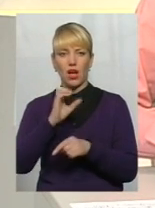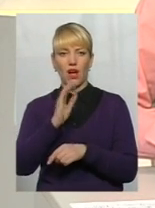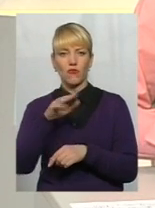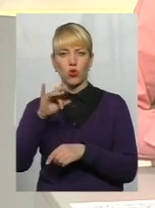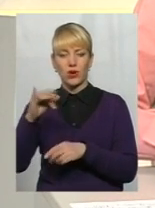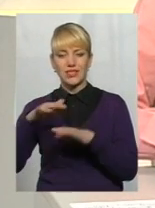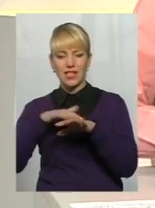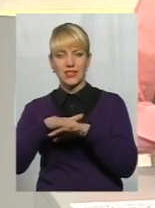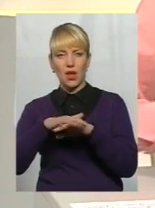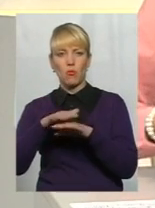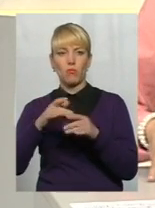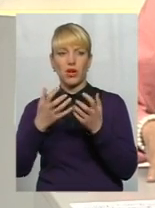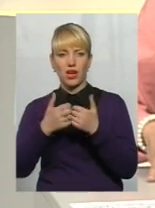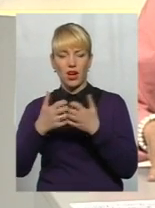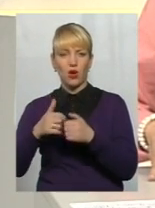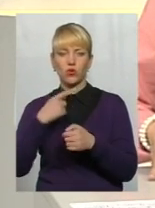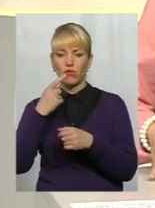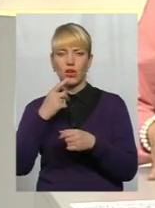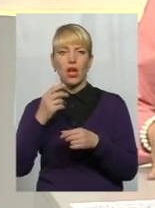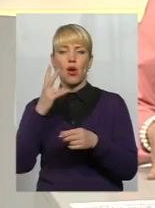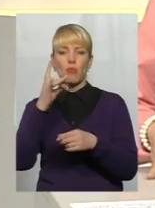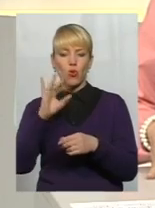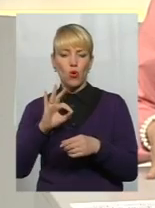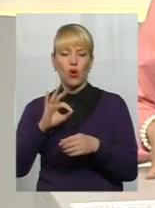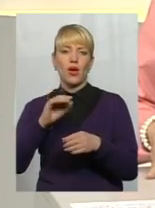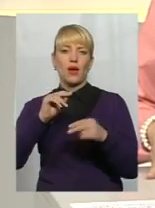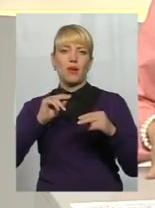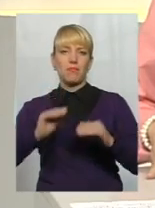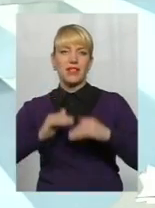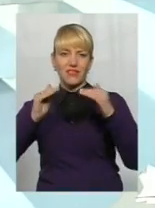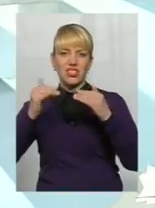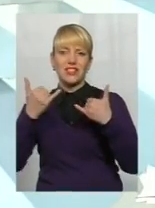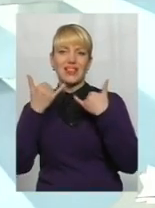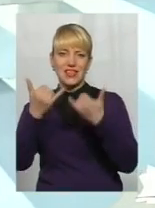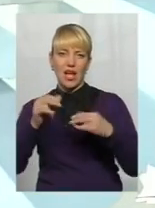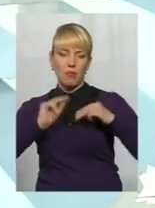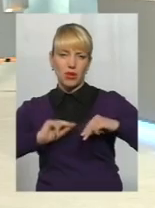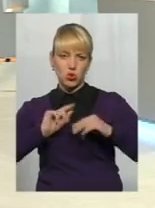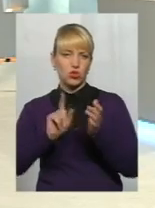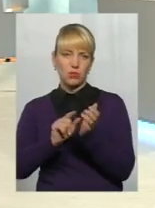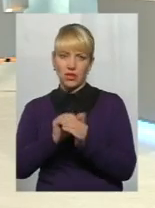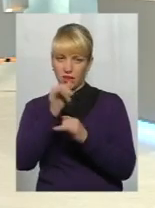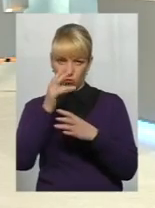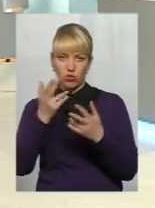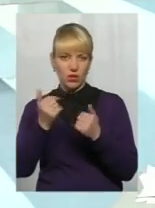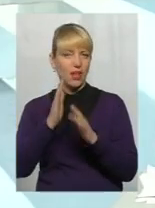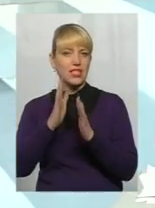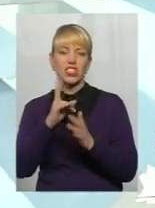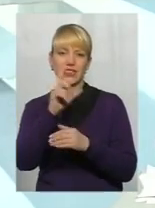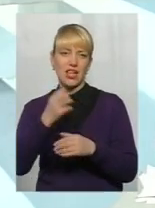перерахунку, ми говорити про підвищення для працюючих пенсіонерів поки що не можемо. Лише за напрацьований стаж. Так я розумію?